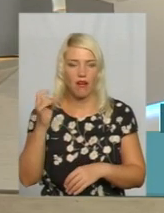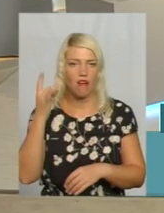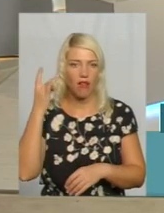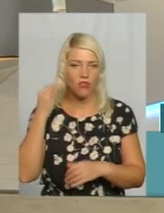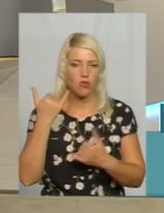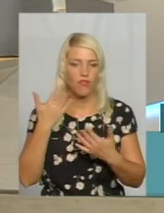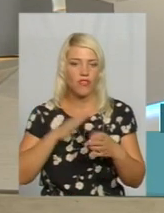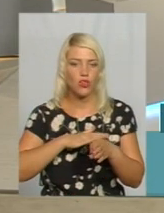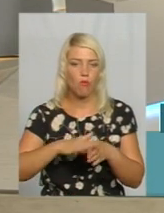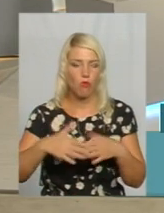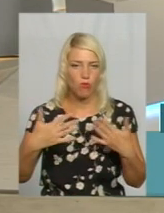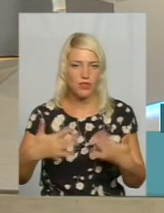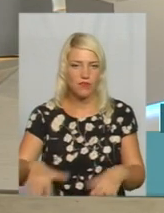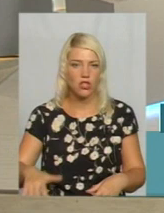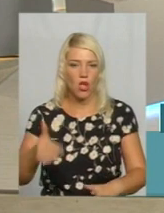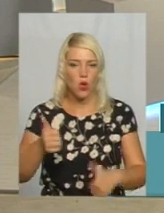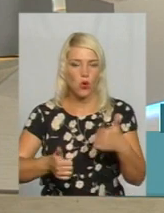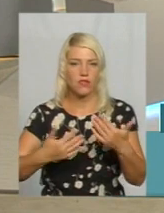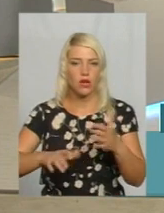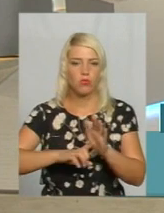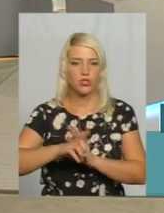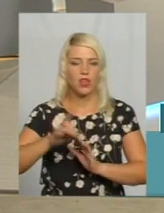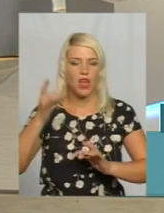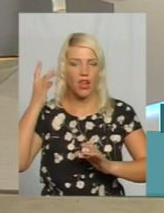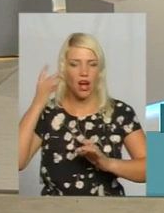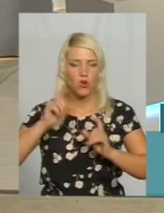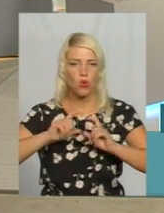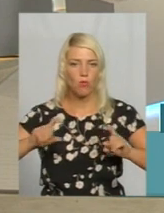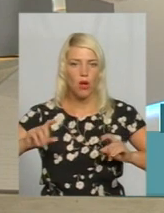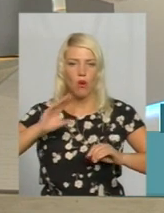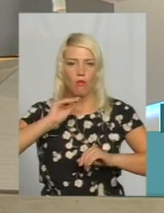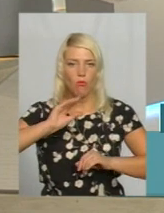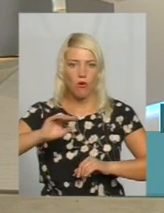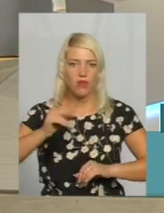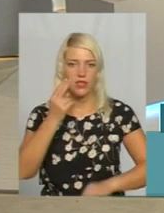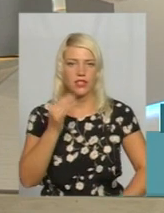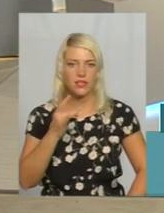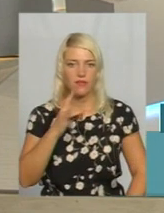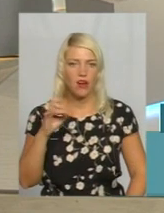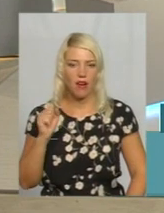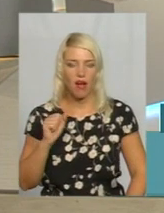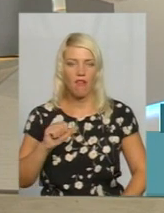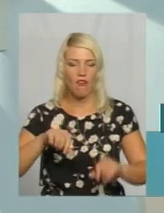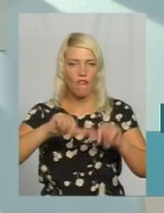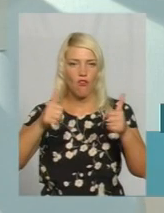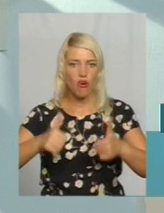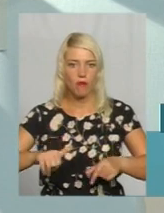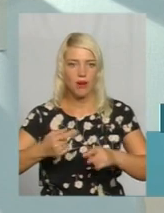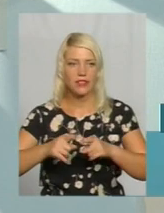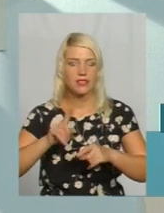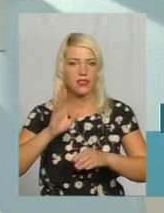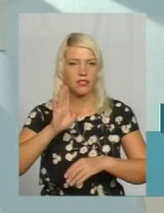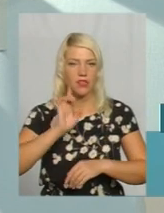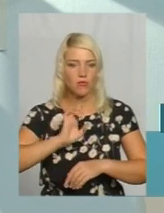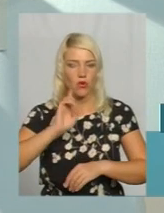конкурс і вже розпочали радіокомпанії мовлення саме у цифровому форматі. Але, звичайно, це поки Київ,